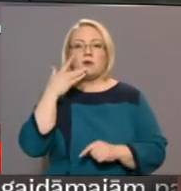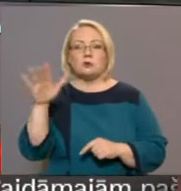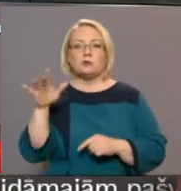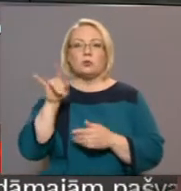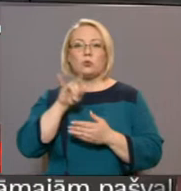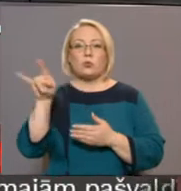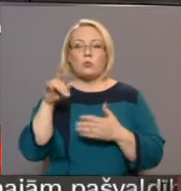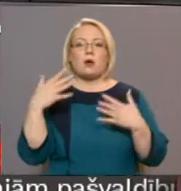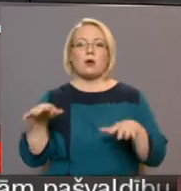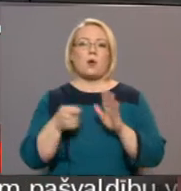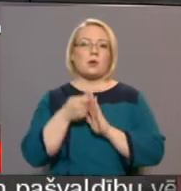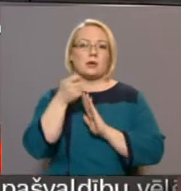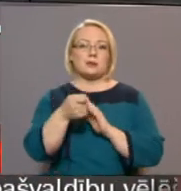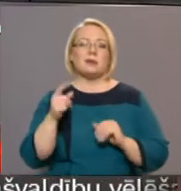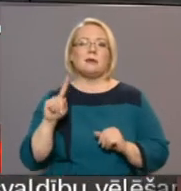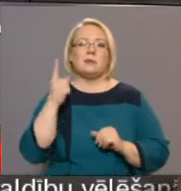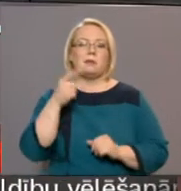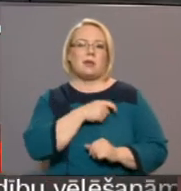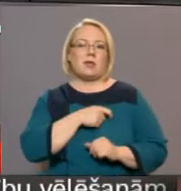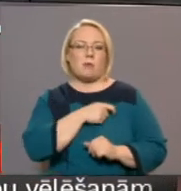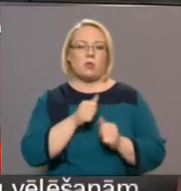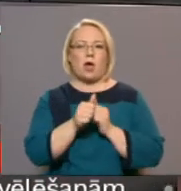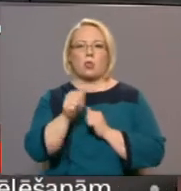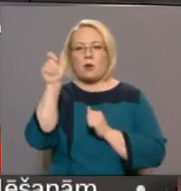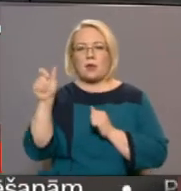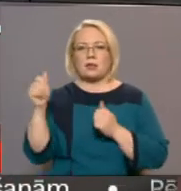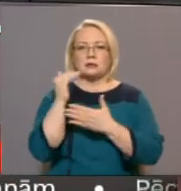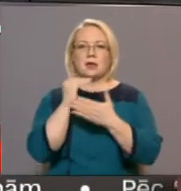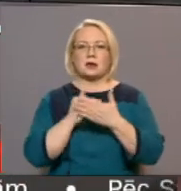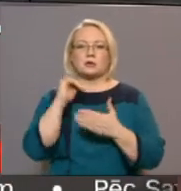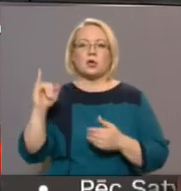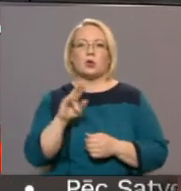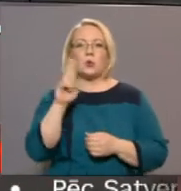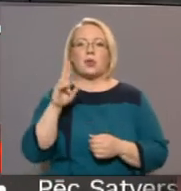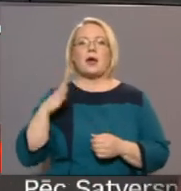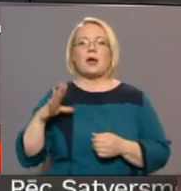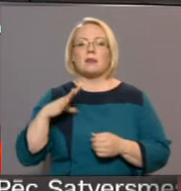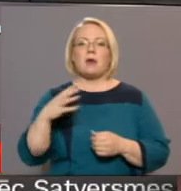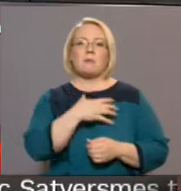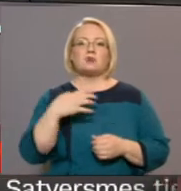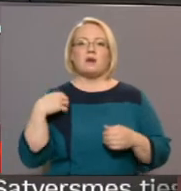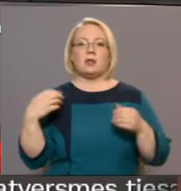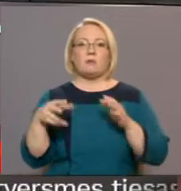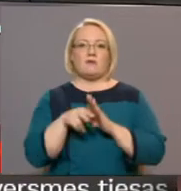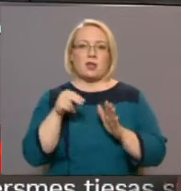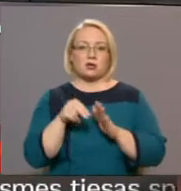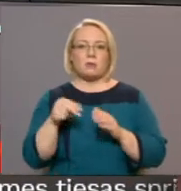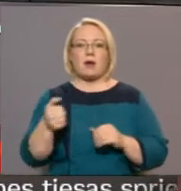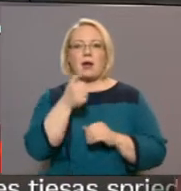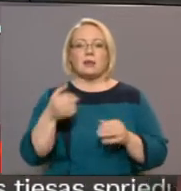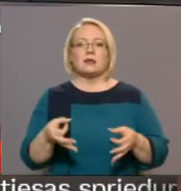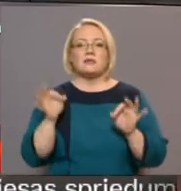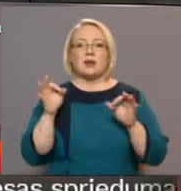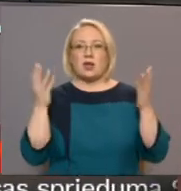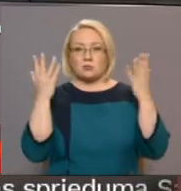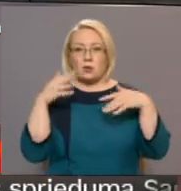Tukumā jau iesniegti pirmie deputātu kandidātu saraksti jūnijā gaidāmajām pašvaldību vēlēšanām. Gada svarīgākais